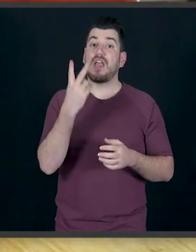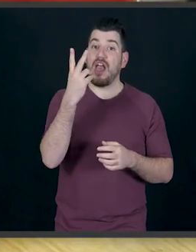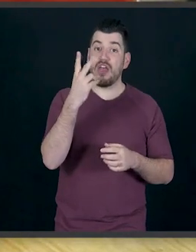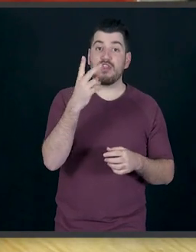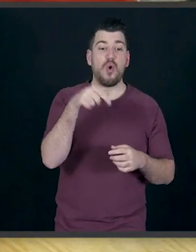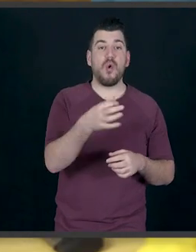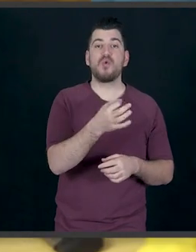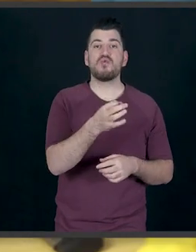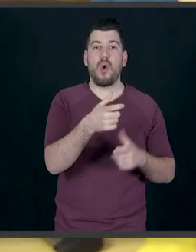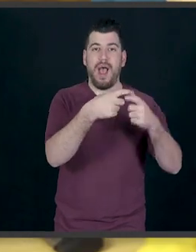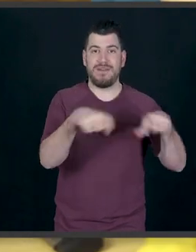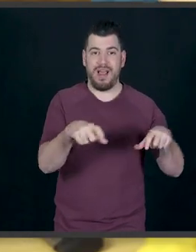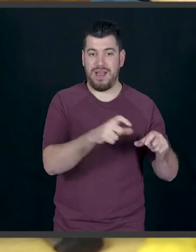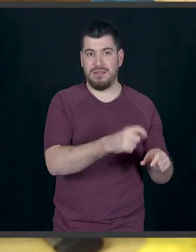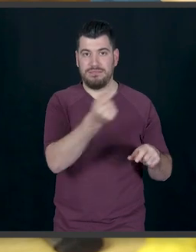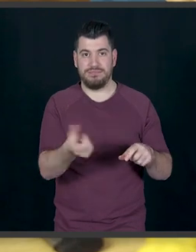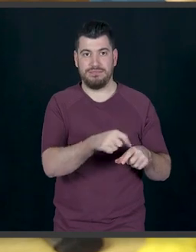δύο κρόκους από αυγά.